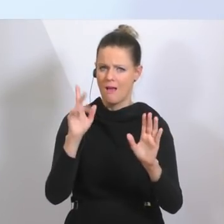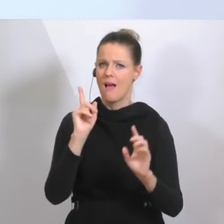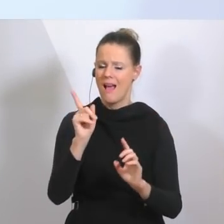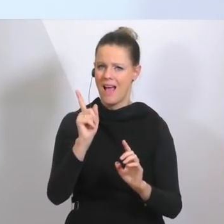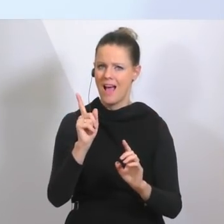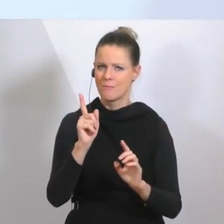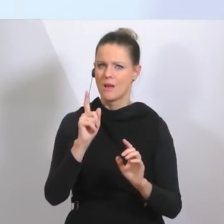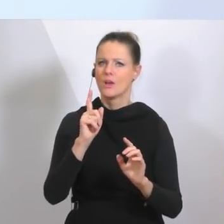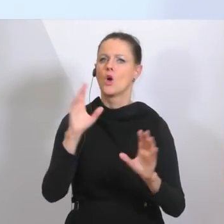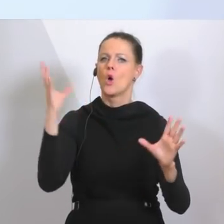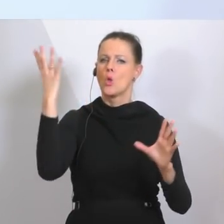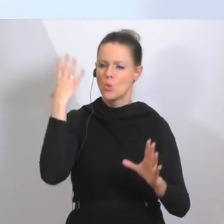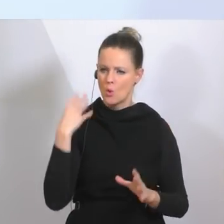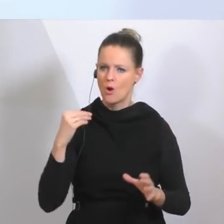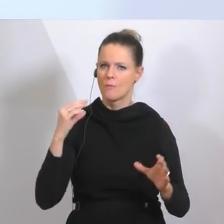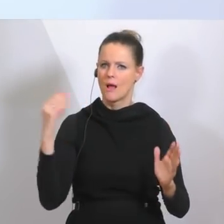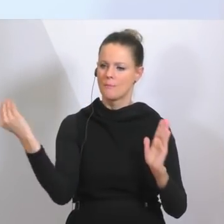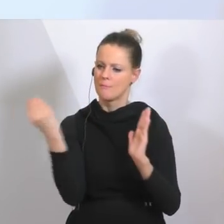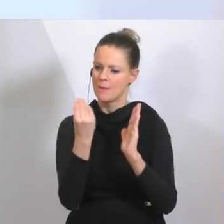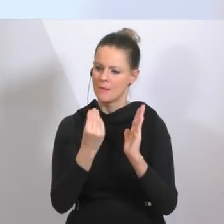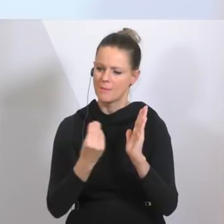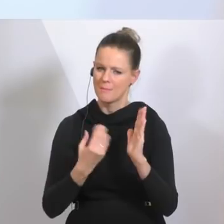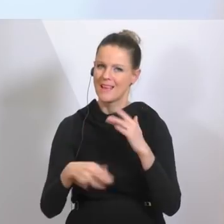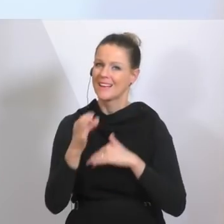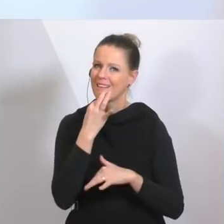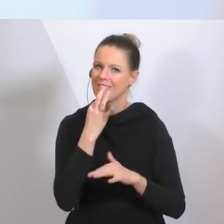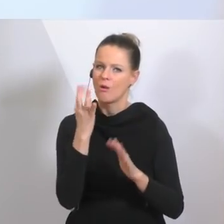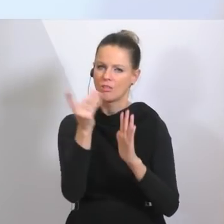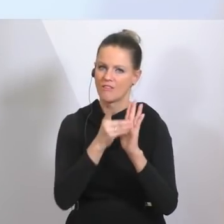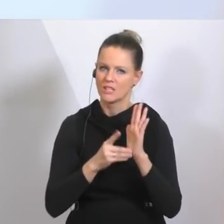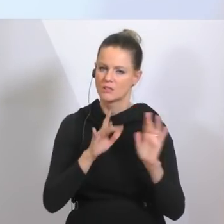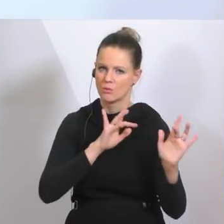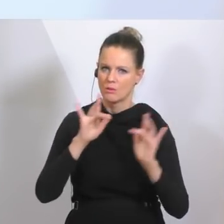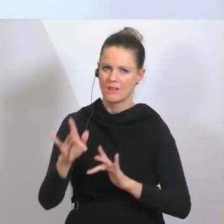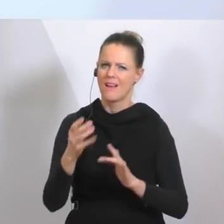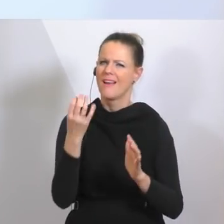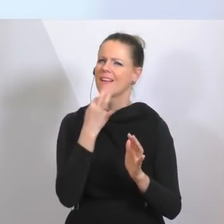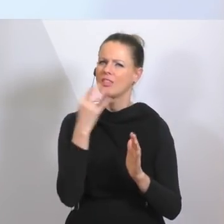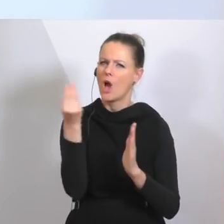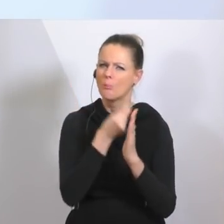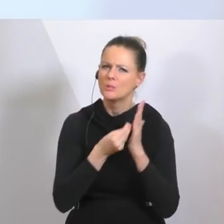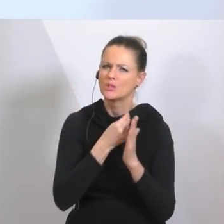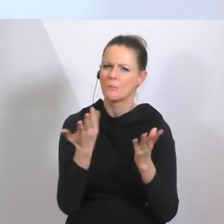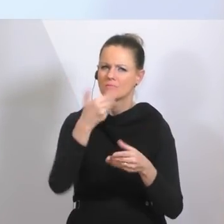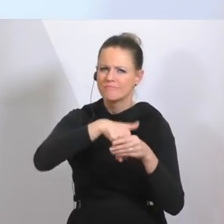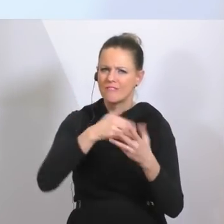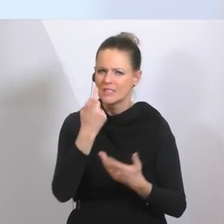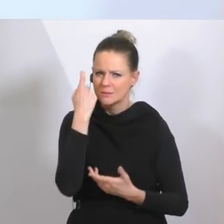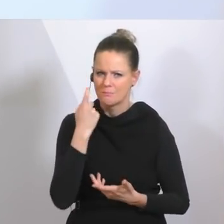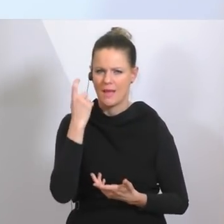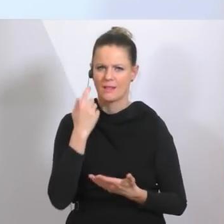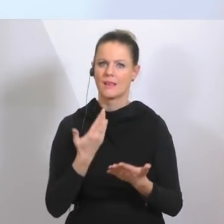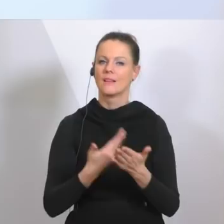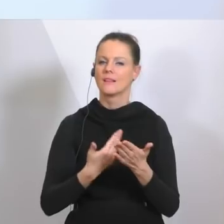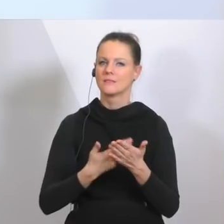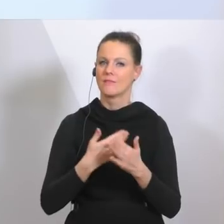zusammengeführt und präzis definiert. Wir haben ja vor längerer Zeit bereits definiert, dass wir eine